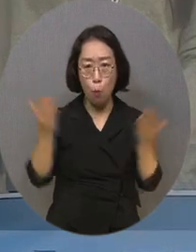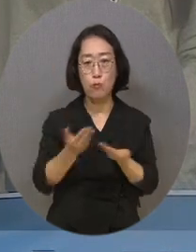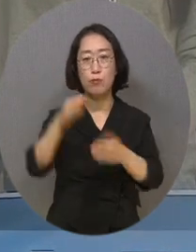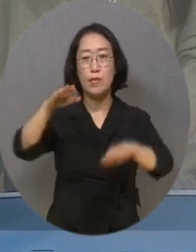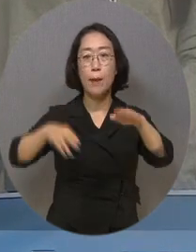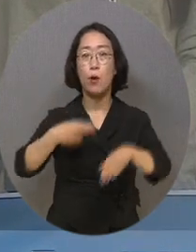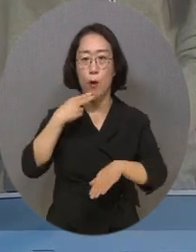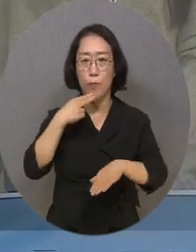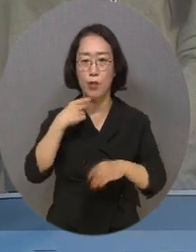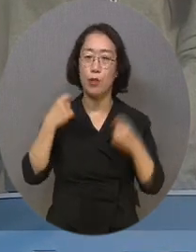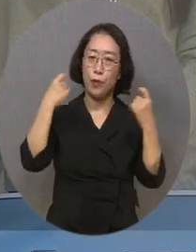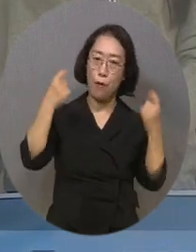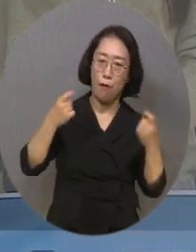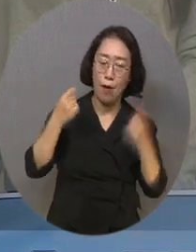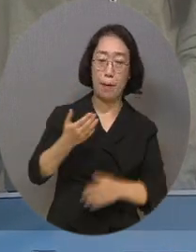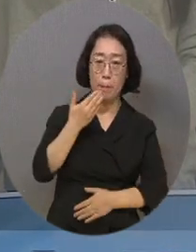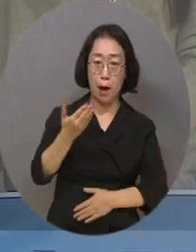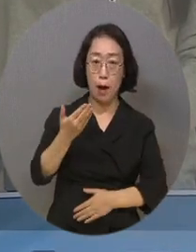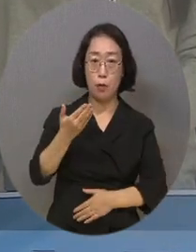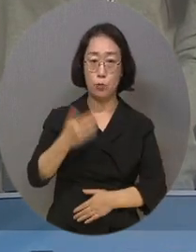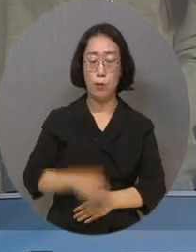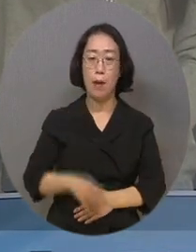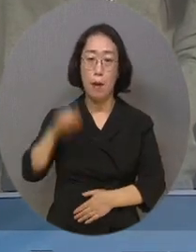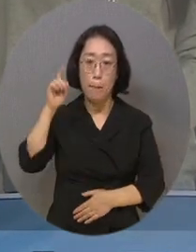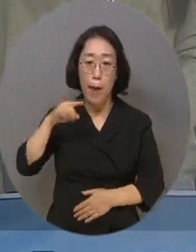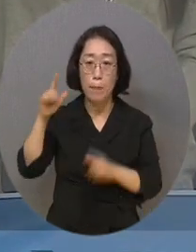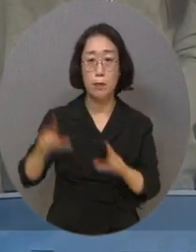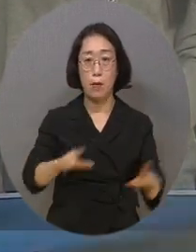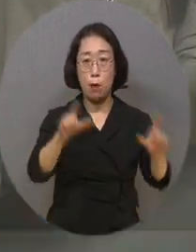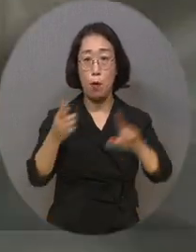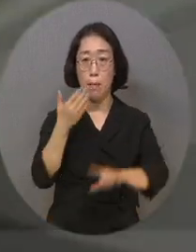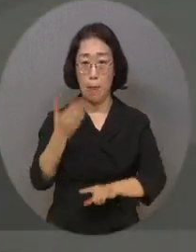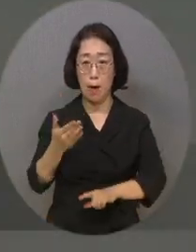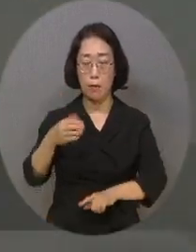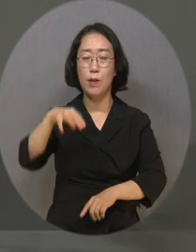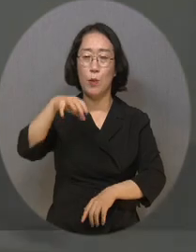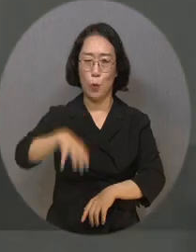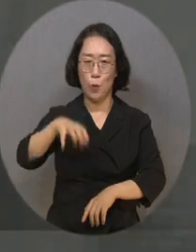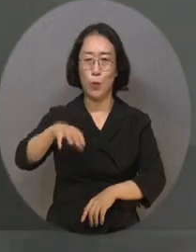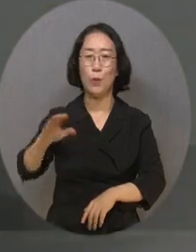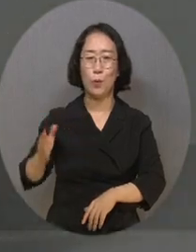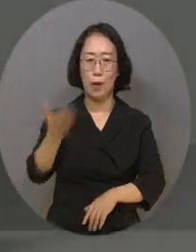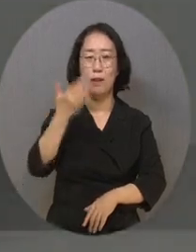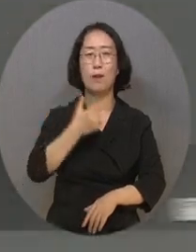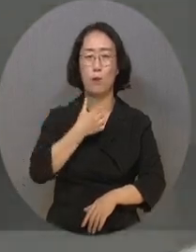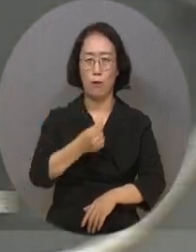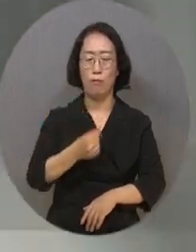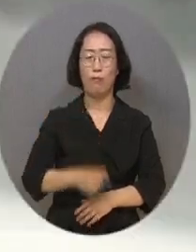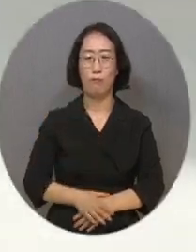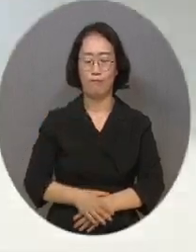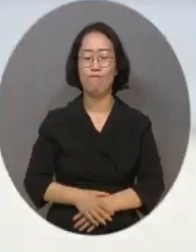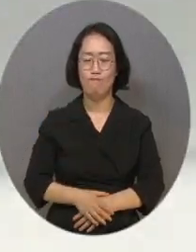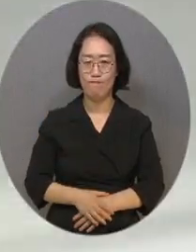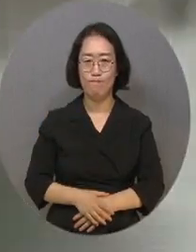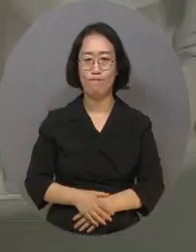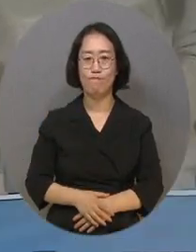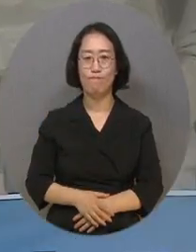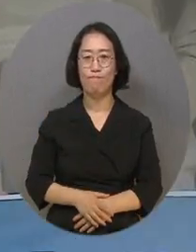그런 관광을 누릴 수 있는, 일상을 누릴 수 있는 대한민국이 됐으면 좋겠습니다. 이상입니다.